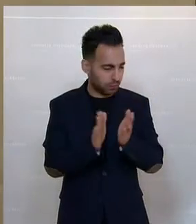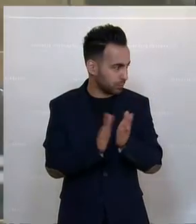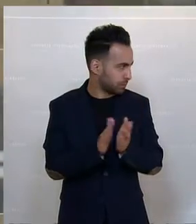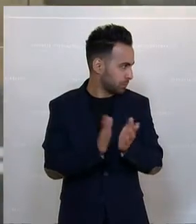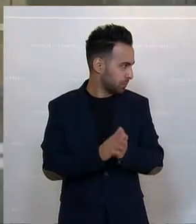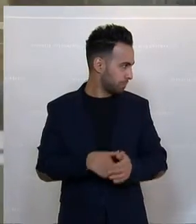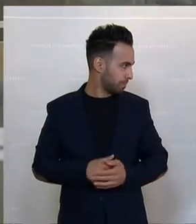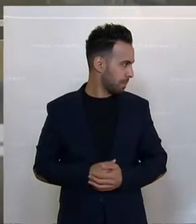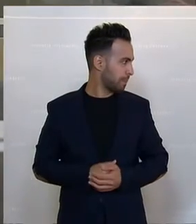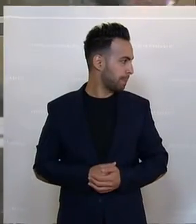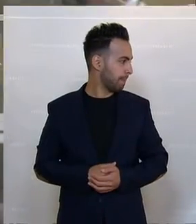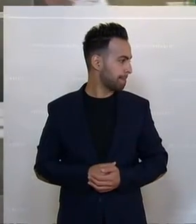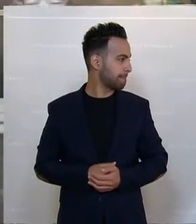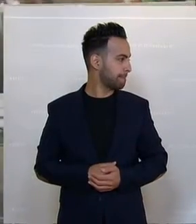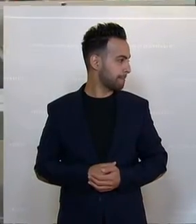zum Thema,